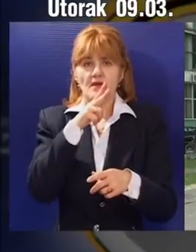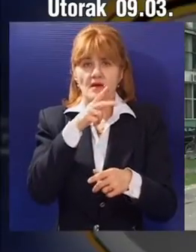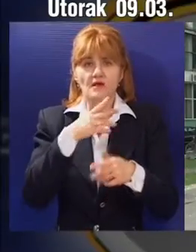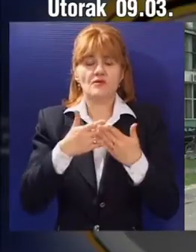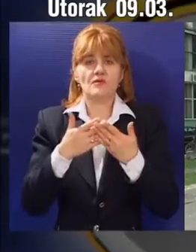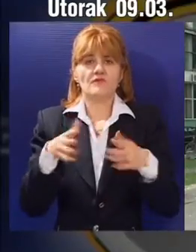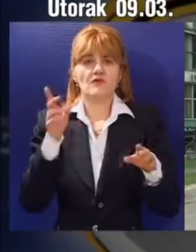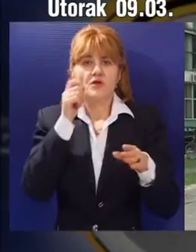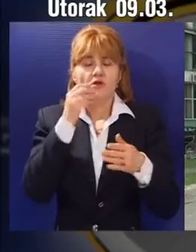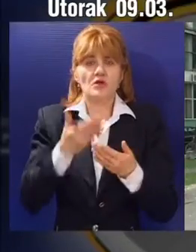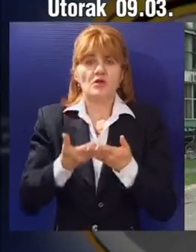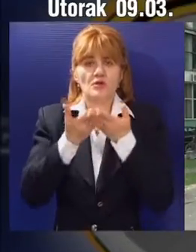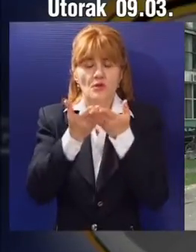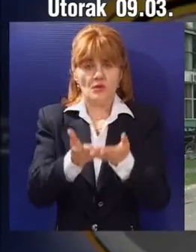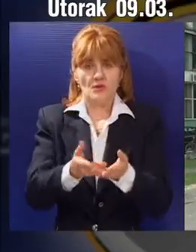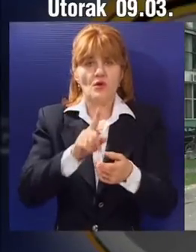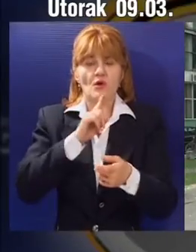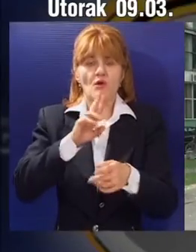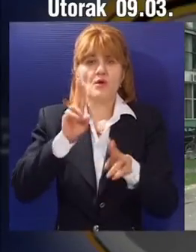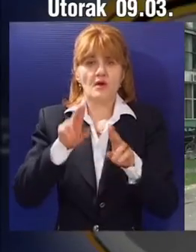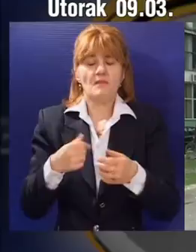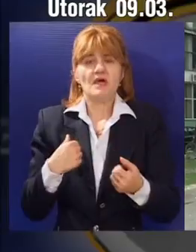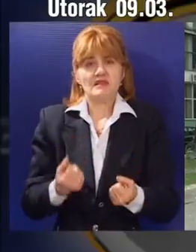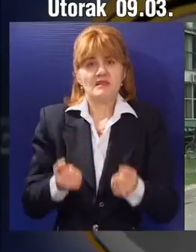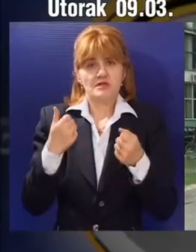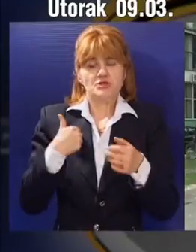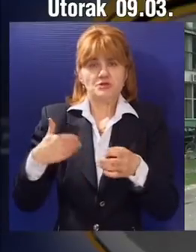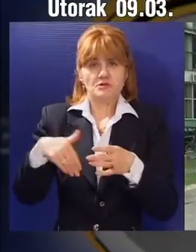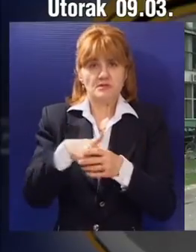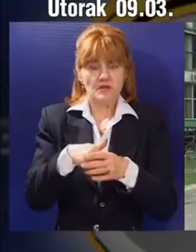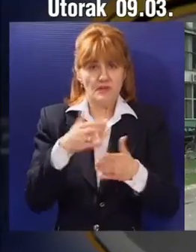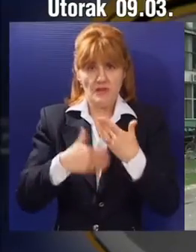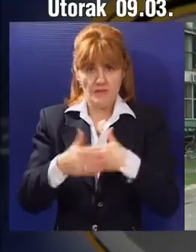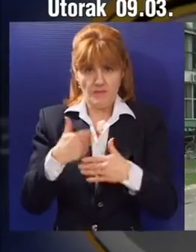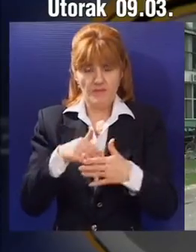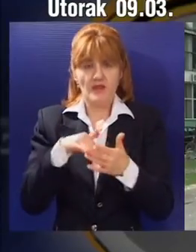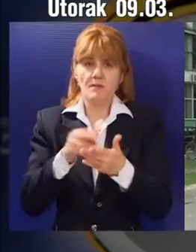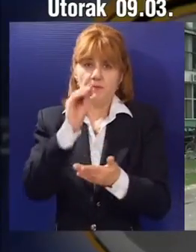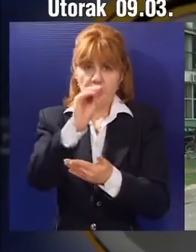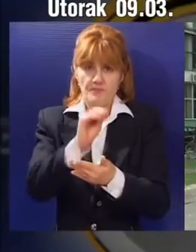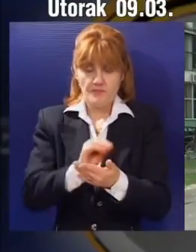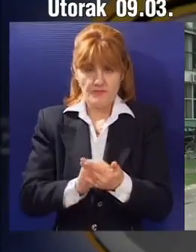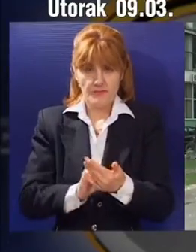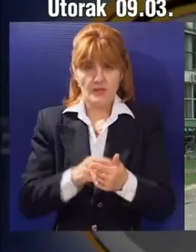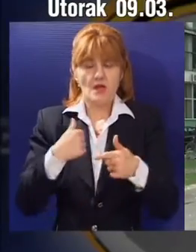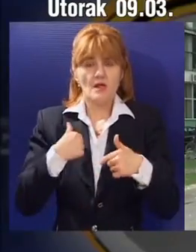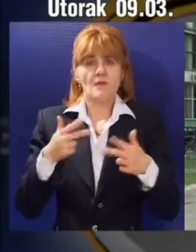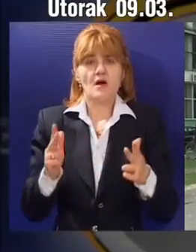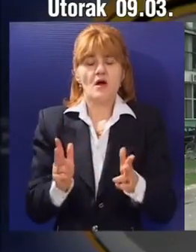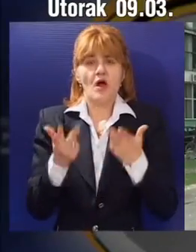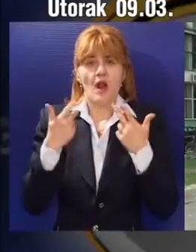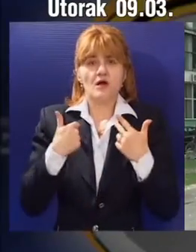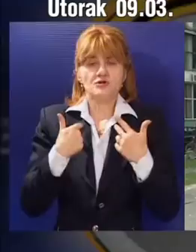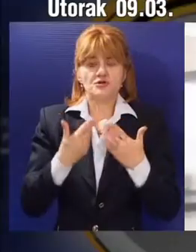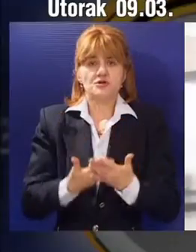jednoj širokoj populaciji lica sa takozvanim faktorom otežane zapošljivosti definiše status, što će naravno i nam omogućiti